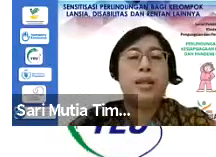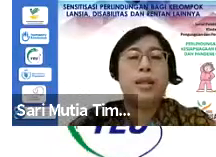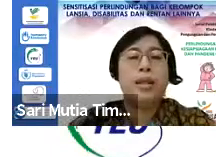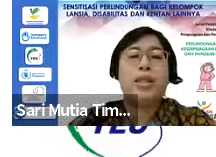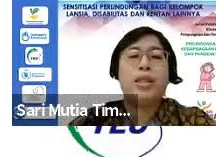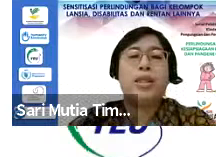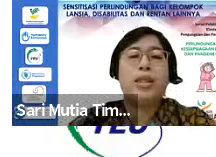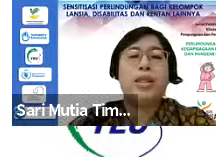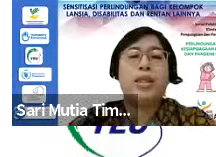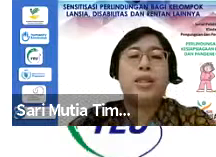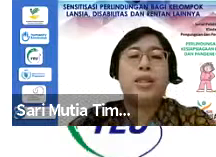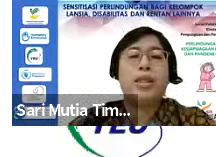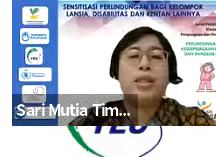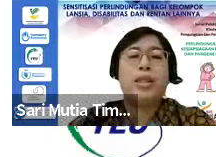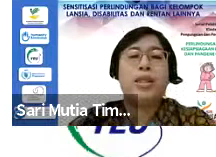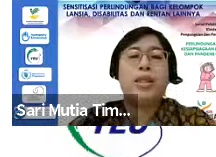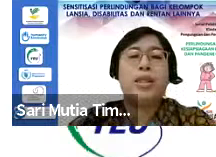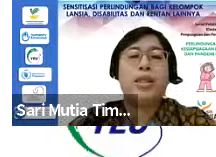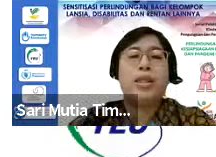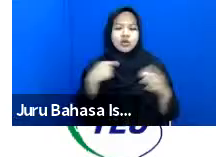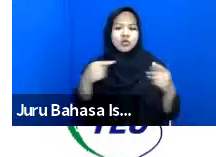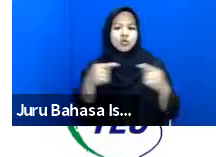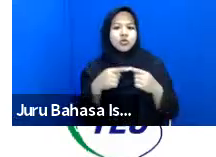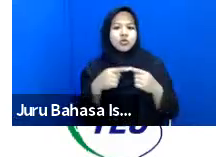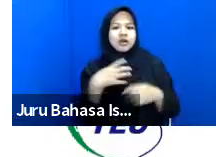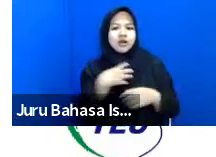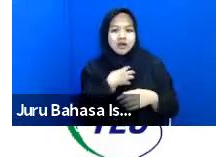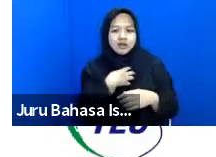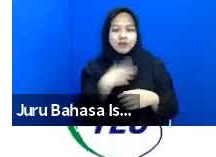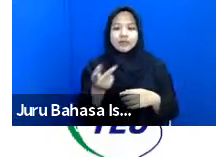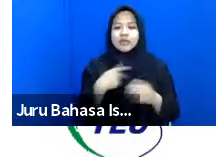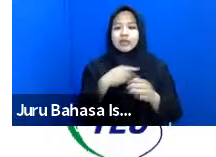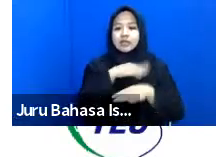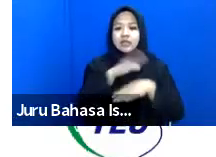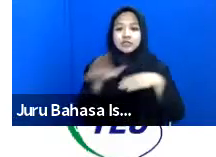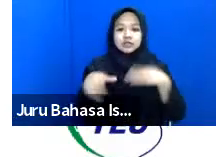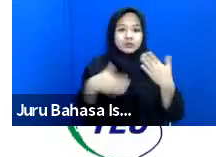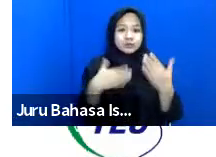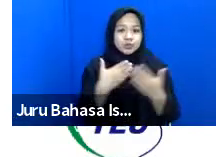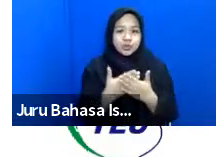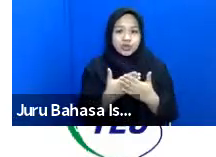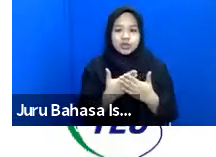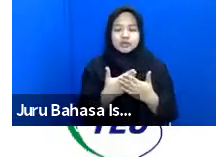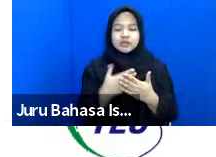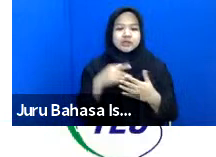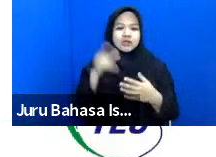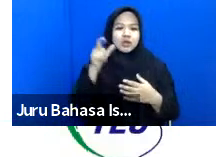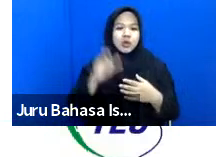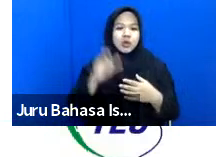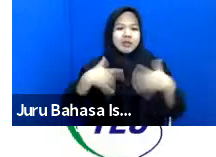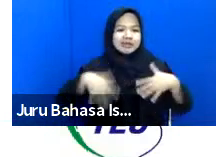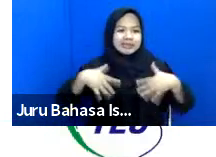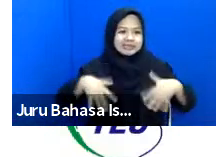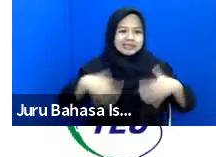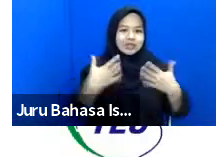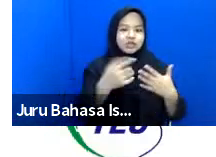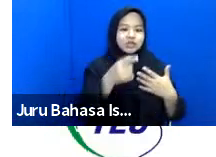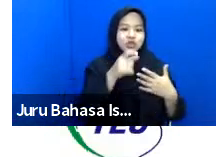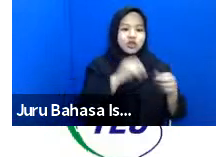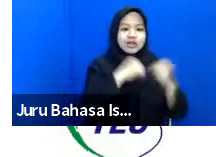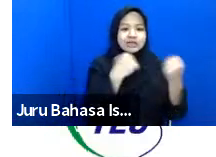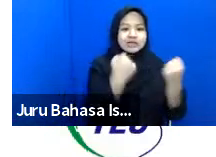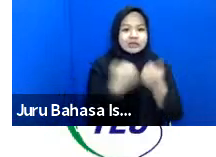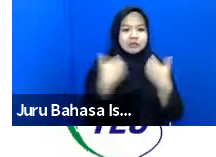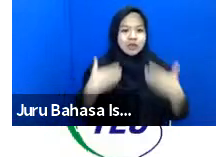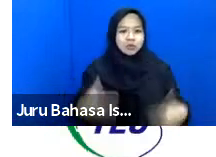mengingatkan bahwa inklusi itu kaitannya dengan hak dan kita semua sebagai praktisi atau organisasi kemanusiaan harus